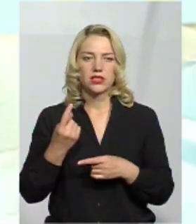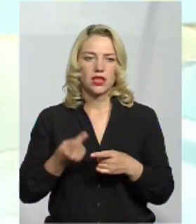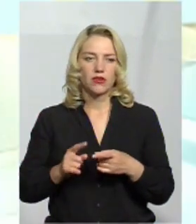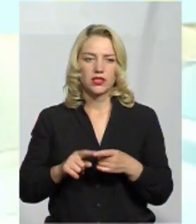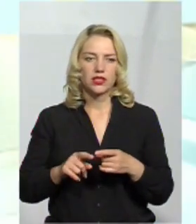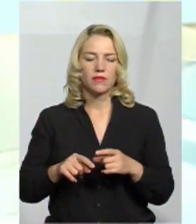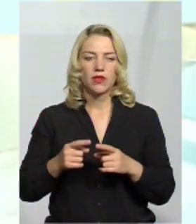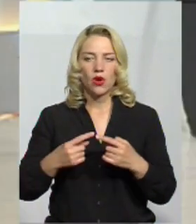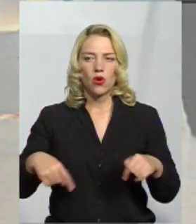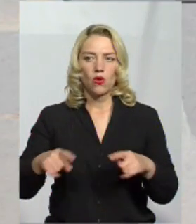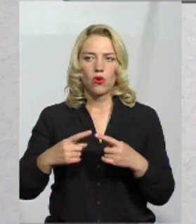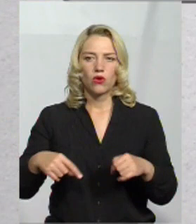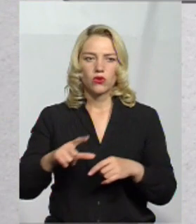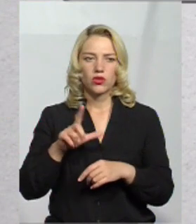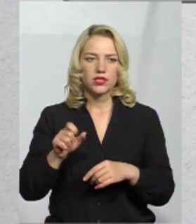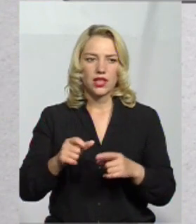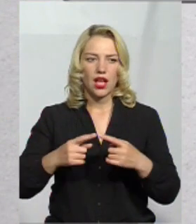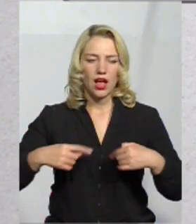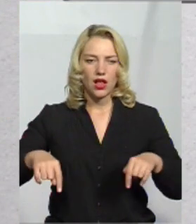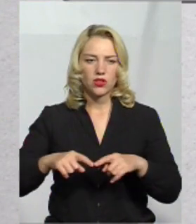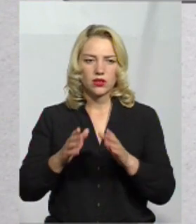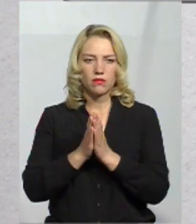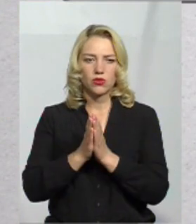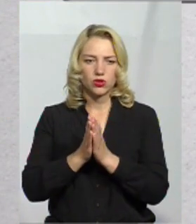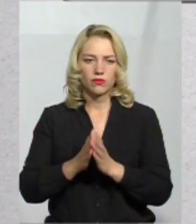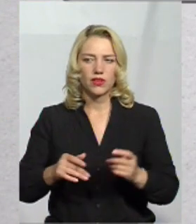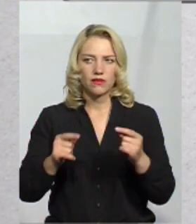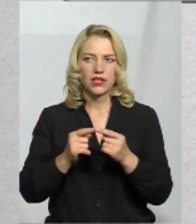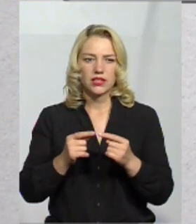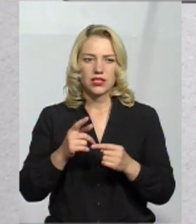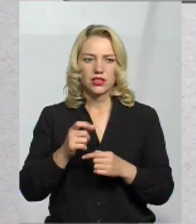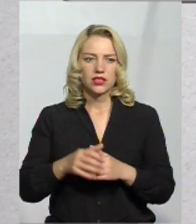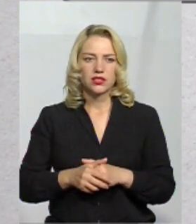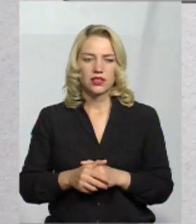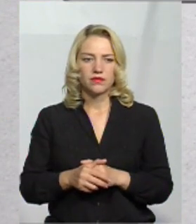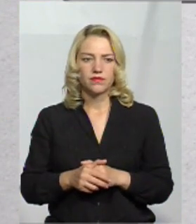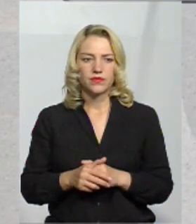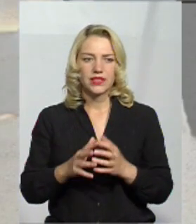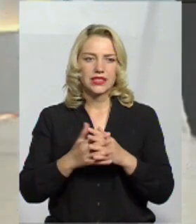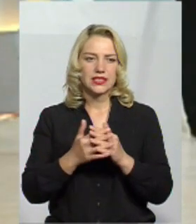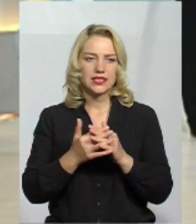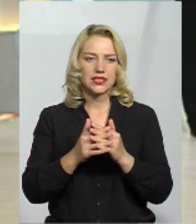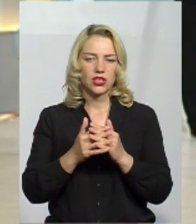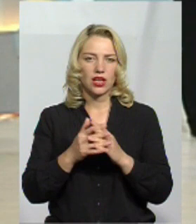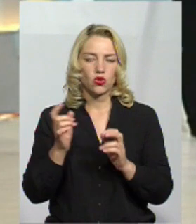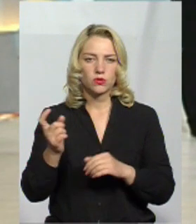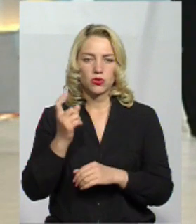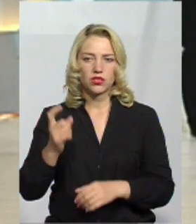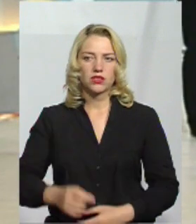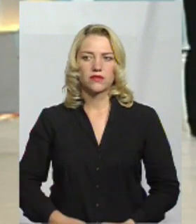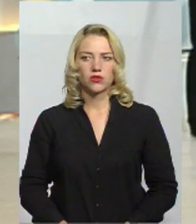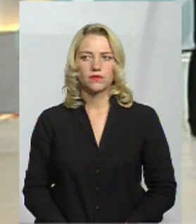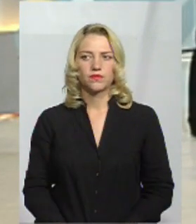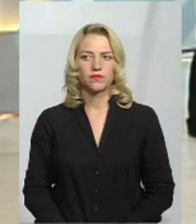виклики округу за галузями. Попрошу визначити, будь ласка, із галузі. Може, відповідно, сільське господарство. Давайте, сільське